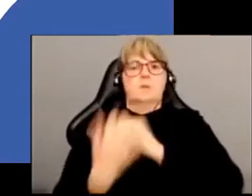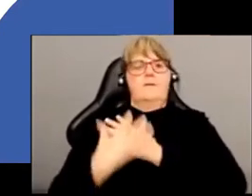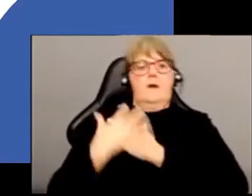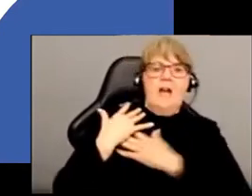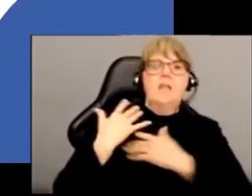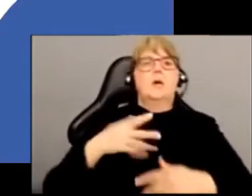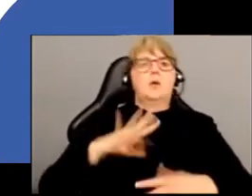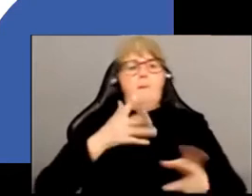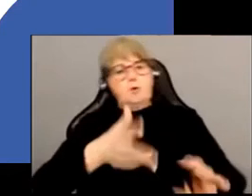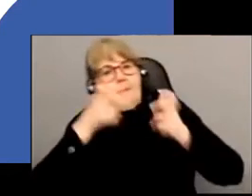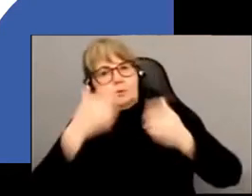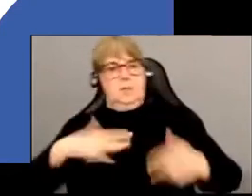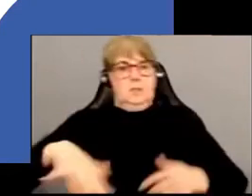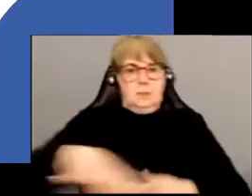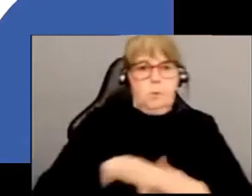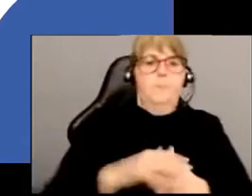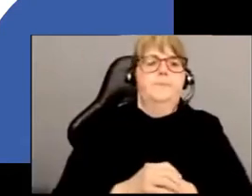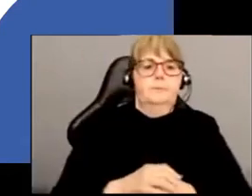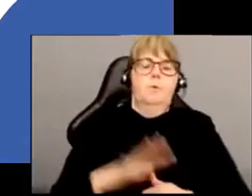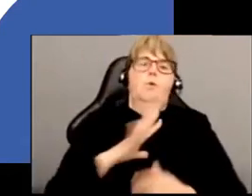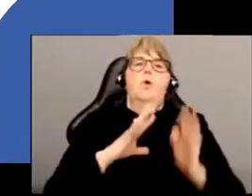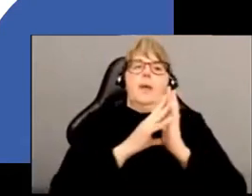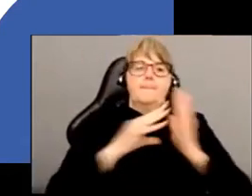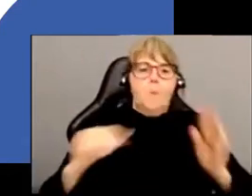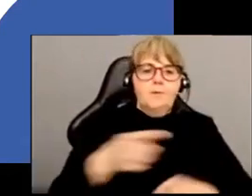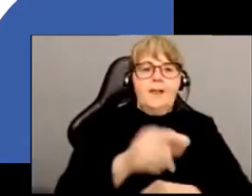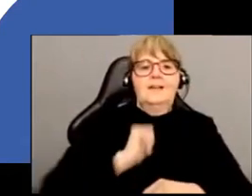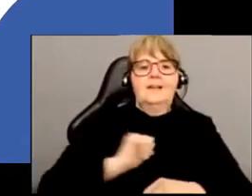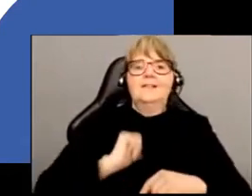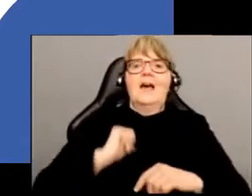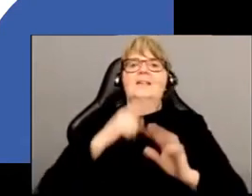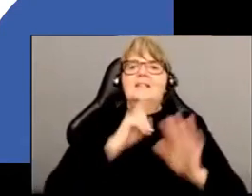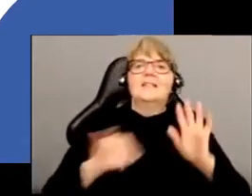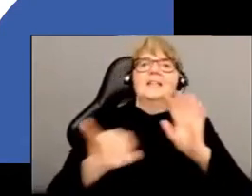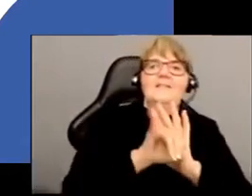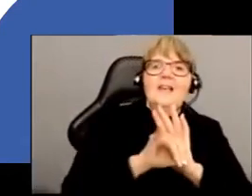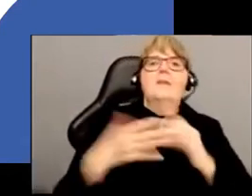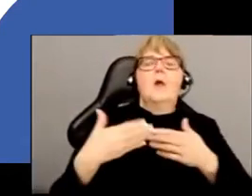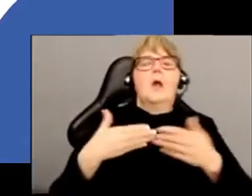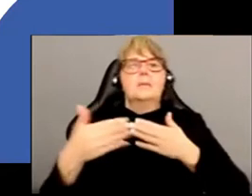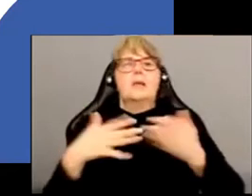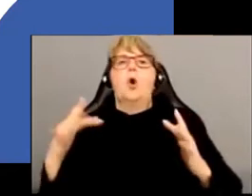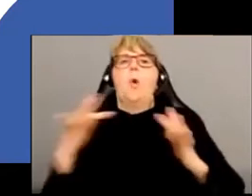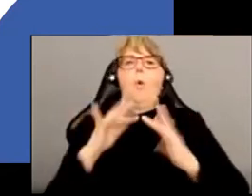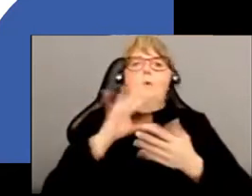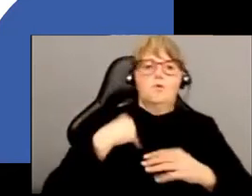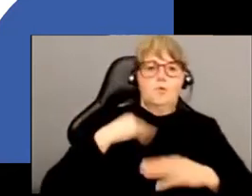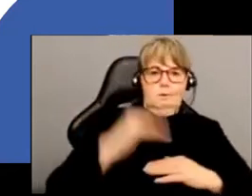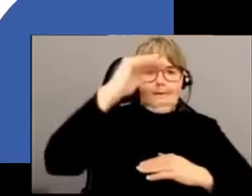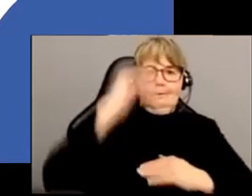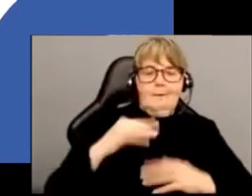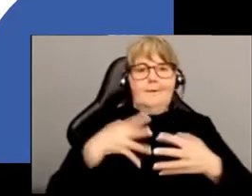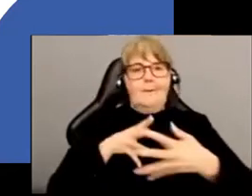animaux. Alors, on a effectivement des modèles qui essaient d'identifier les espaces de contact. Dans quels espaces est-ce que nous sommes